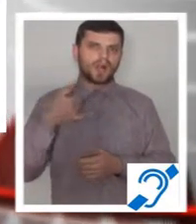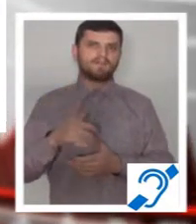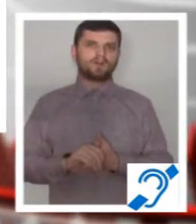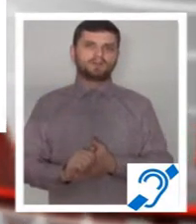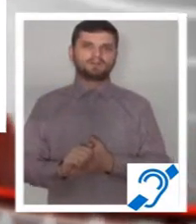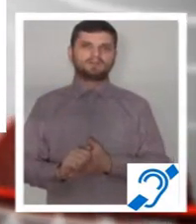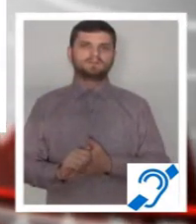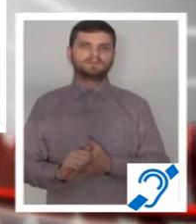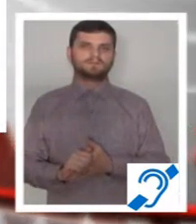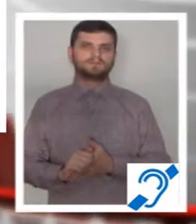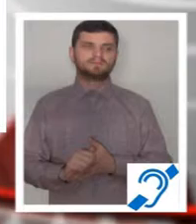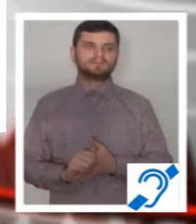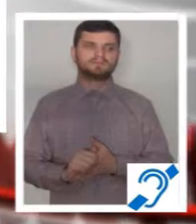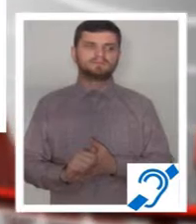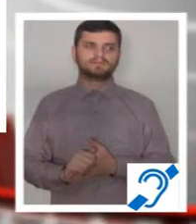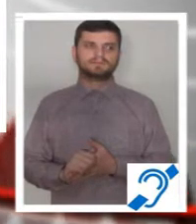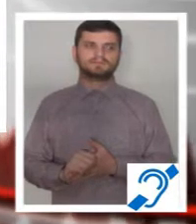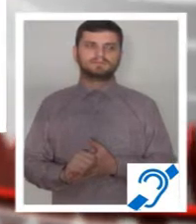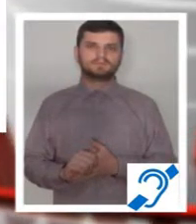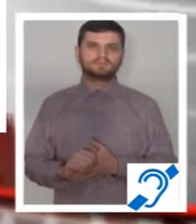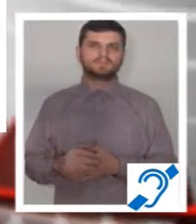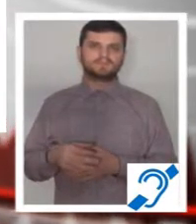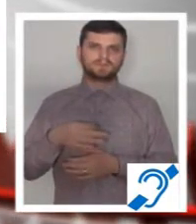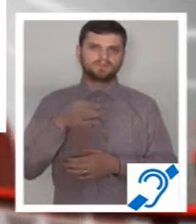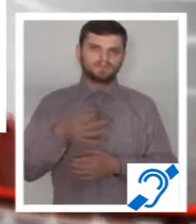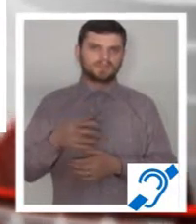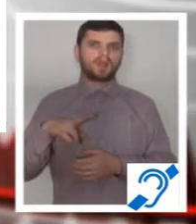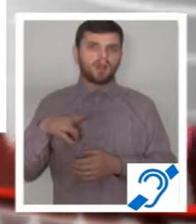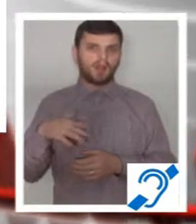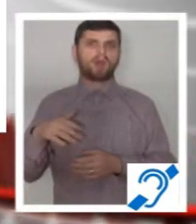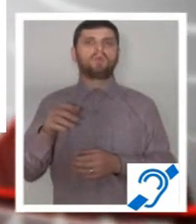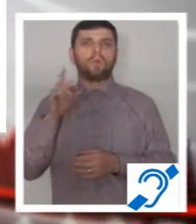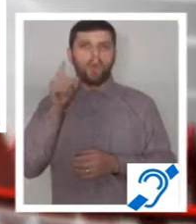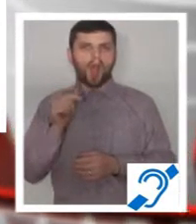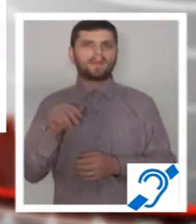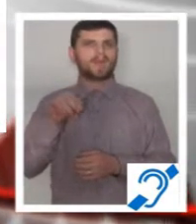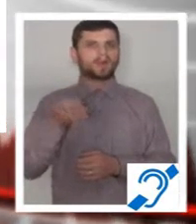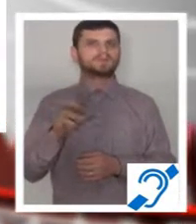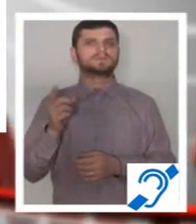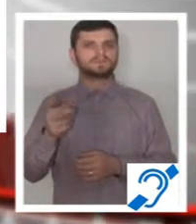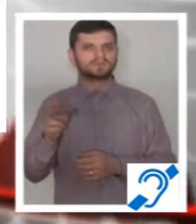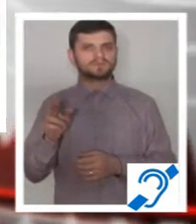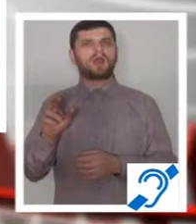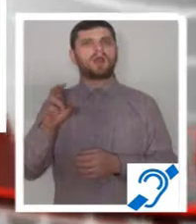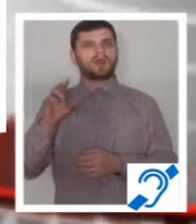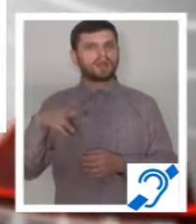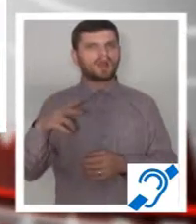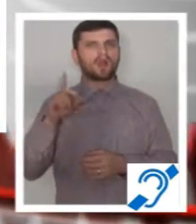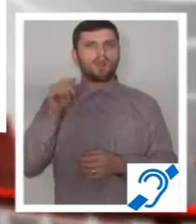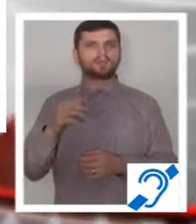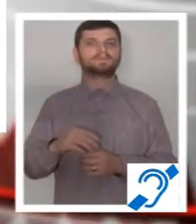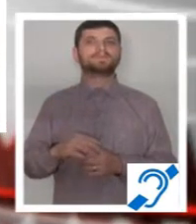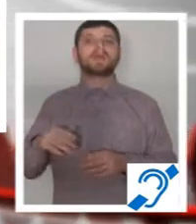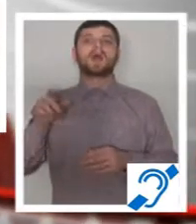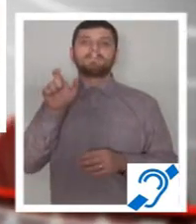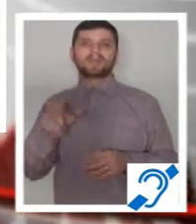Ce mai facem? Știi de raza serviciu, doamne? Da, eram știin cu trei. Câți oameni erau noi? Nu mai vorbim în partea camerii. Angajații celei mai